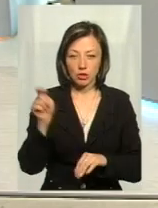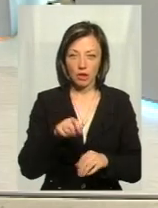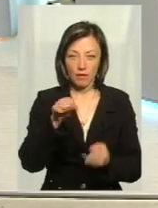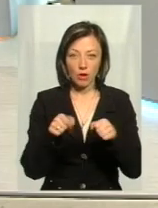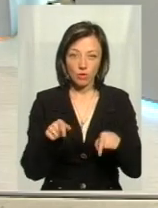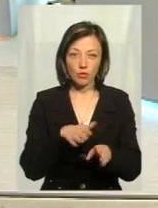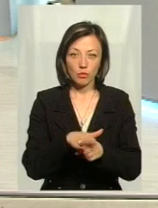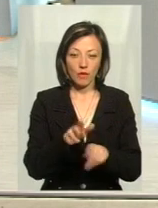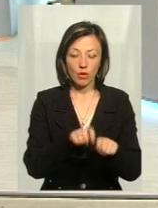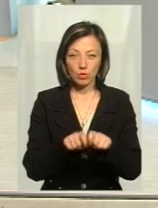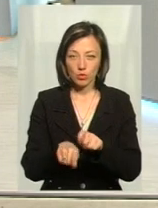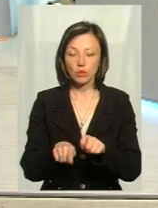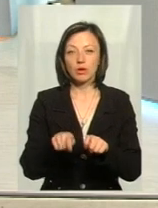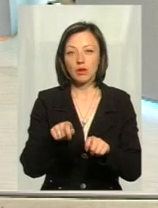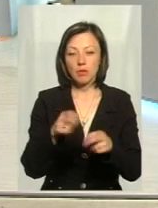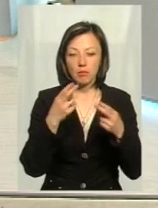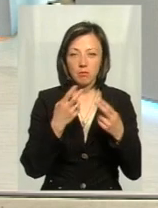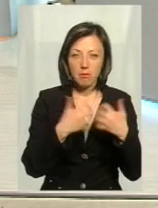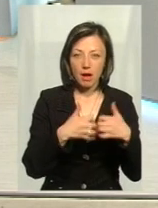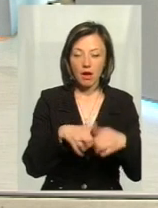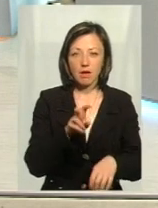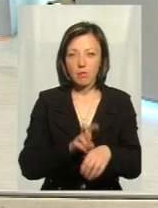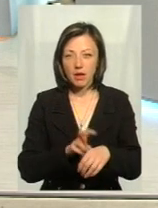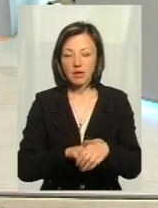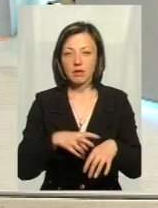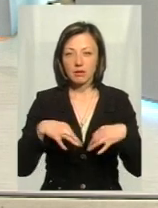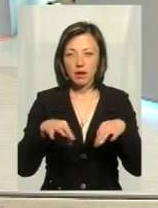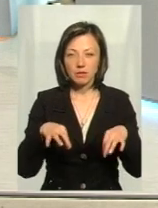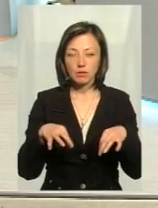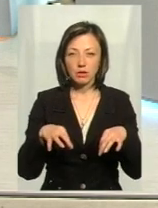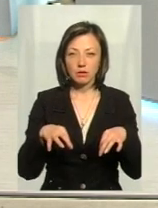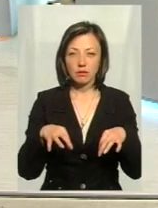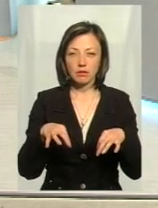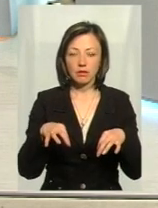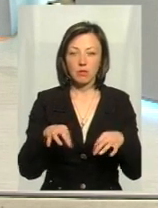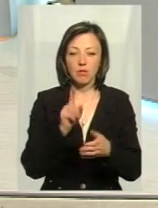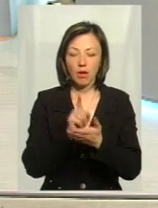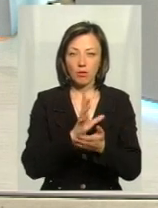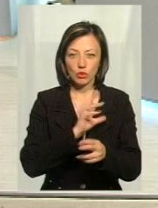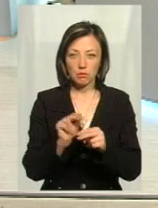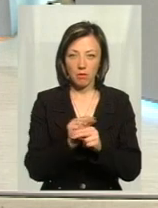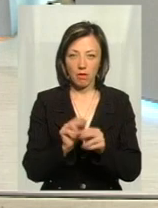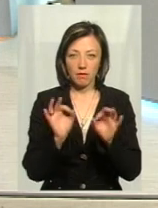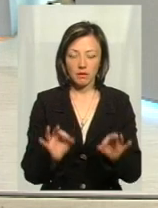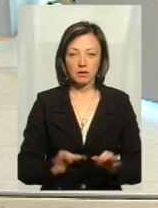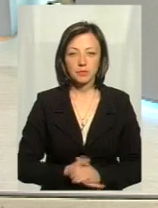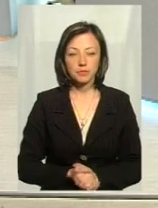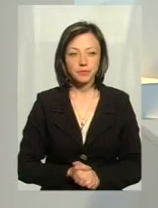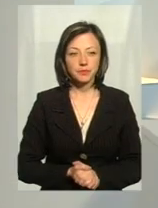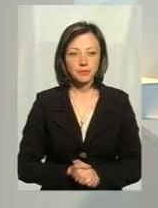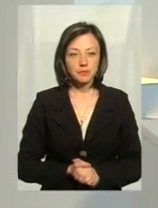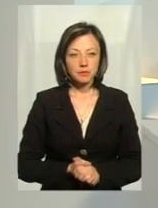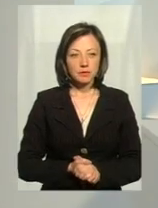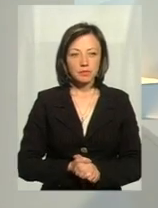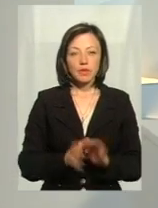А тут відбувається контроль. Тут водій проходить механіка, медіка, транспортний засіб має бути технічно справний і все. А от, дозвольте,